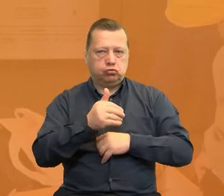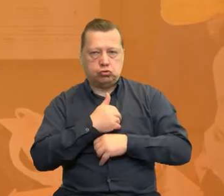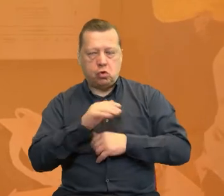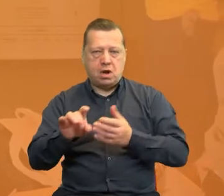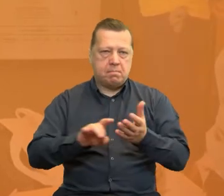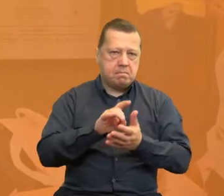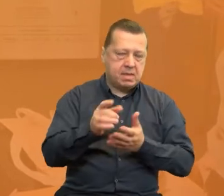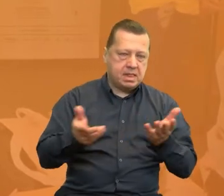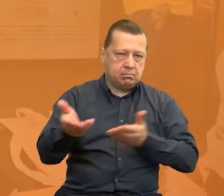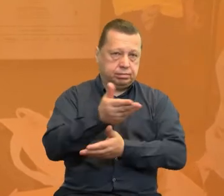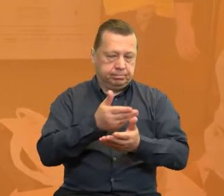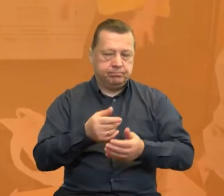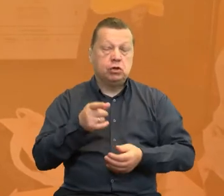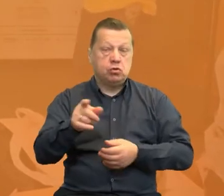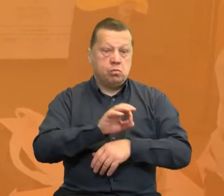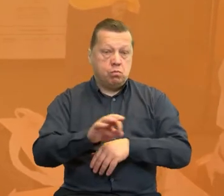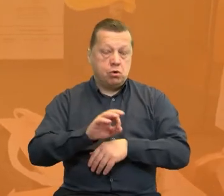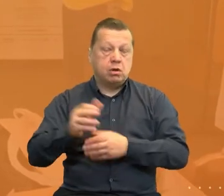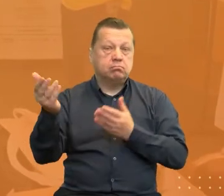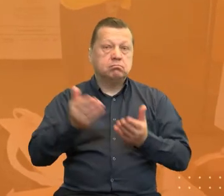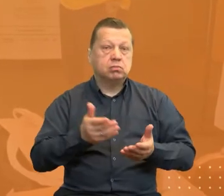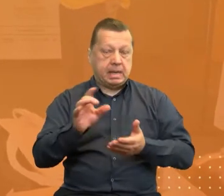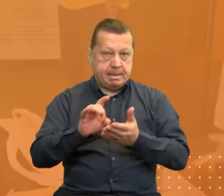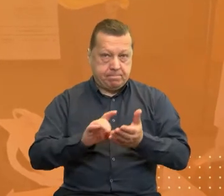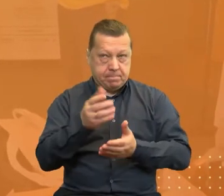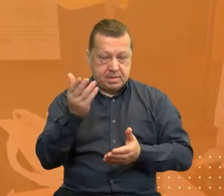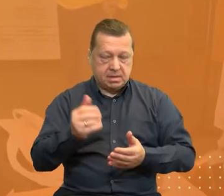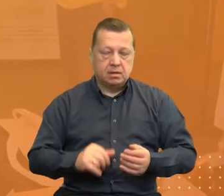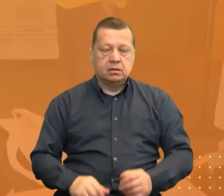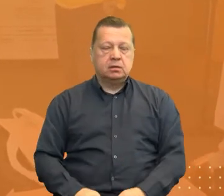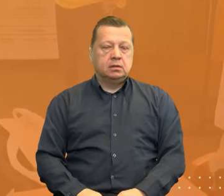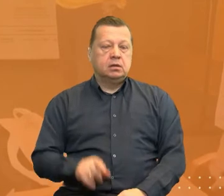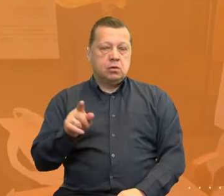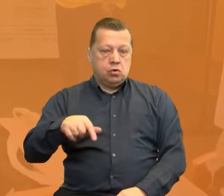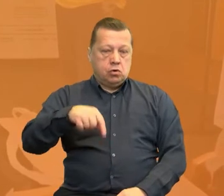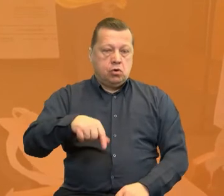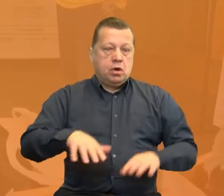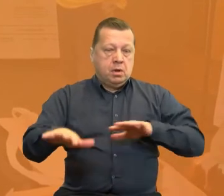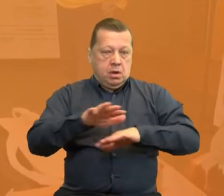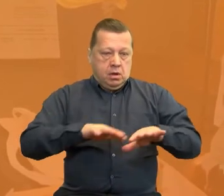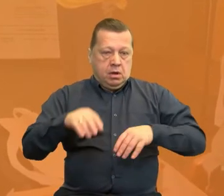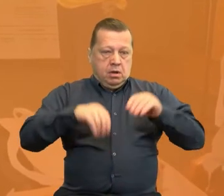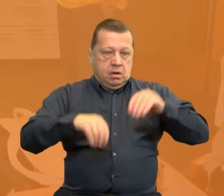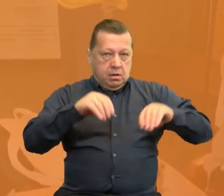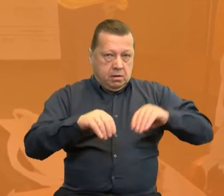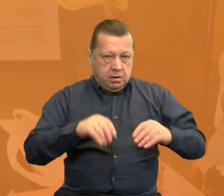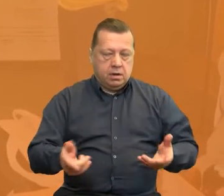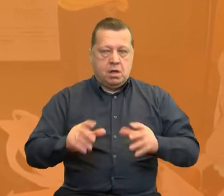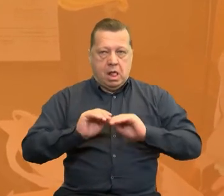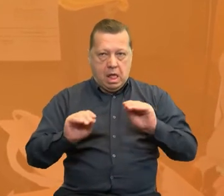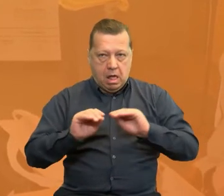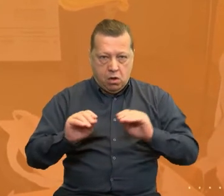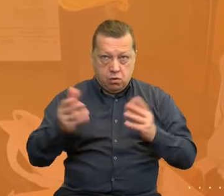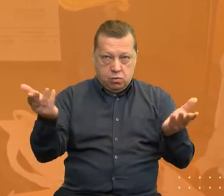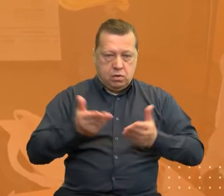gminami. Zapraszamy do projektu gminy, które na swoim terenie mogą prowadzić nasadzenia, mogą prowadzić działania edukacyjne. W